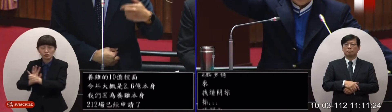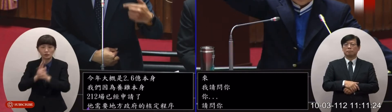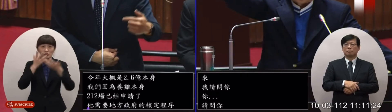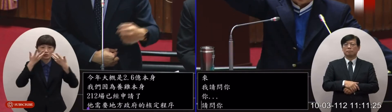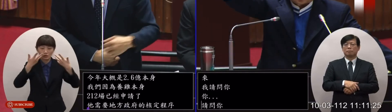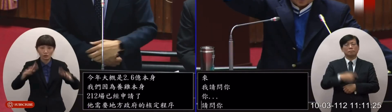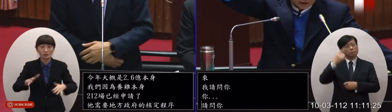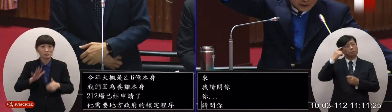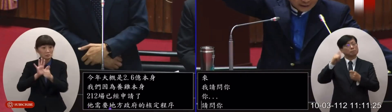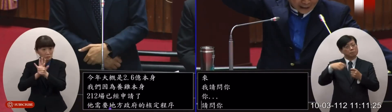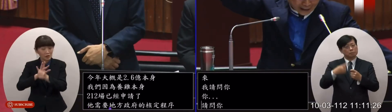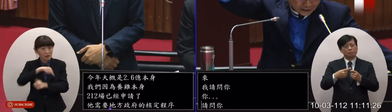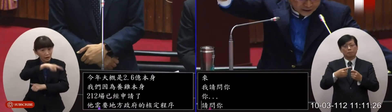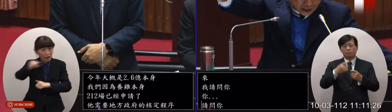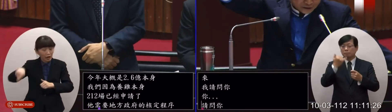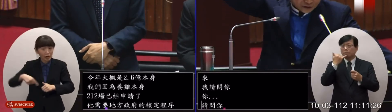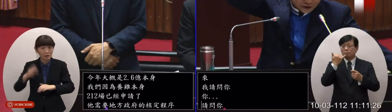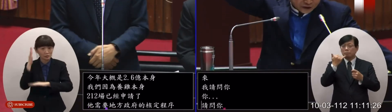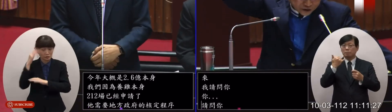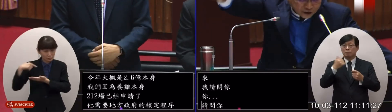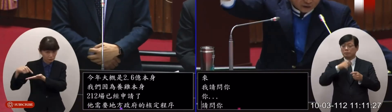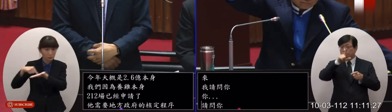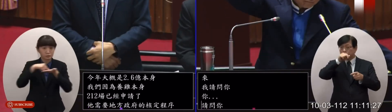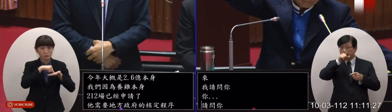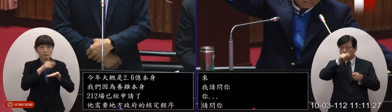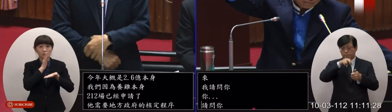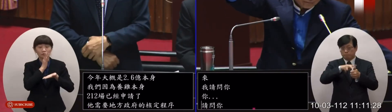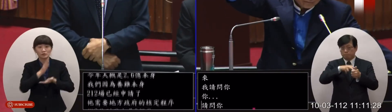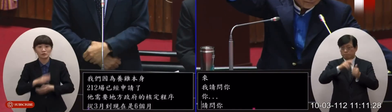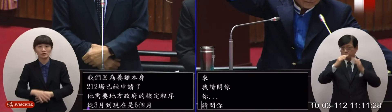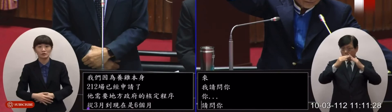去申請明度改善機設